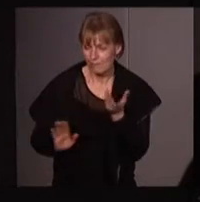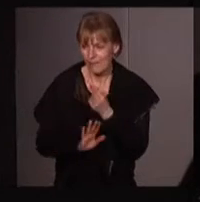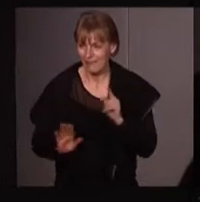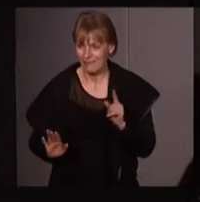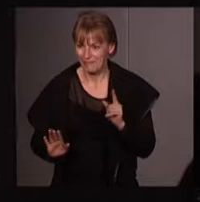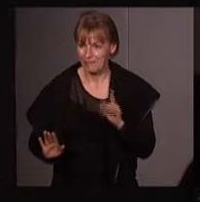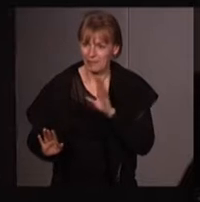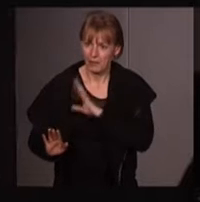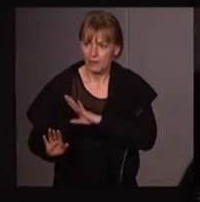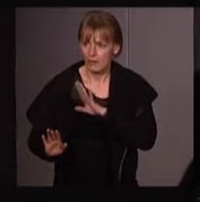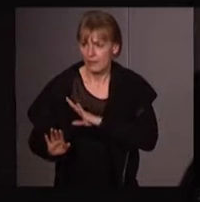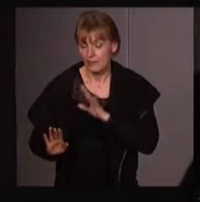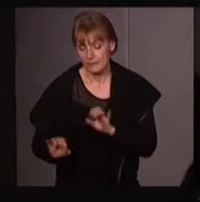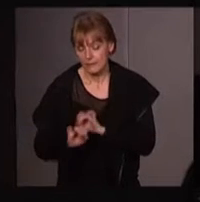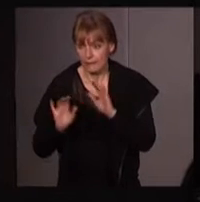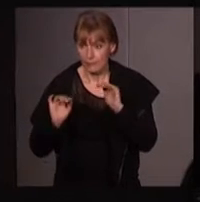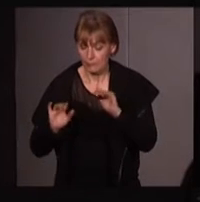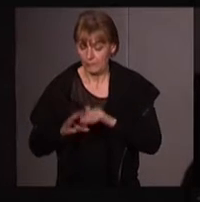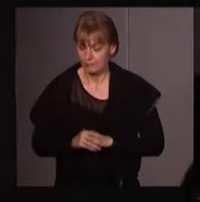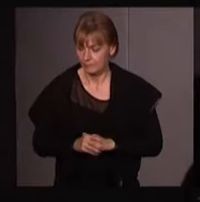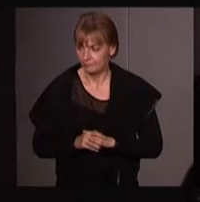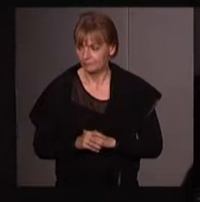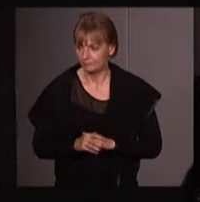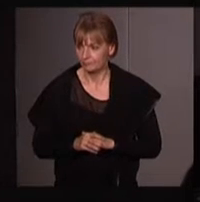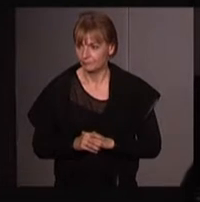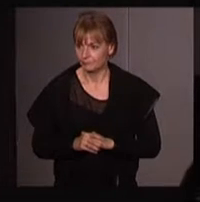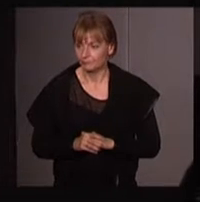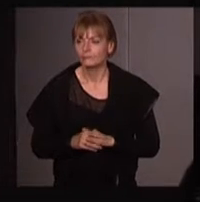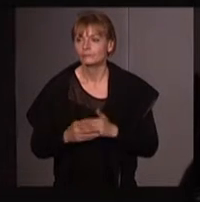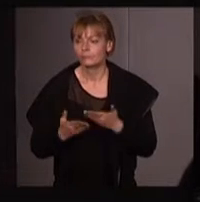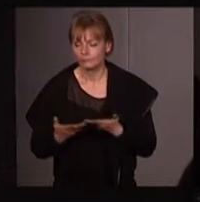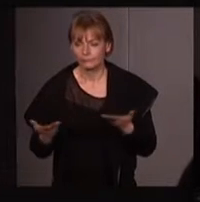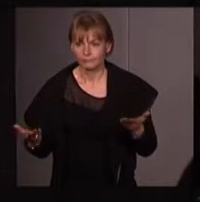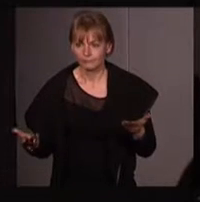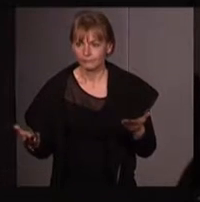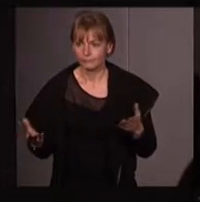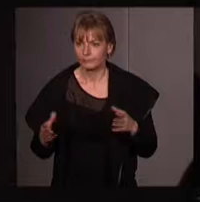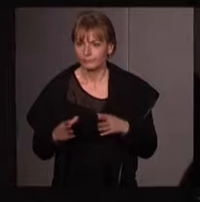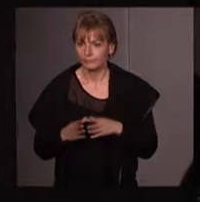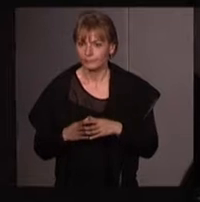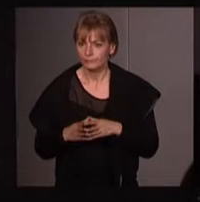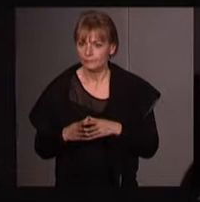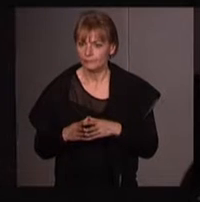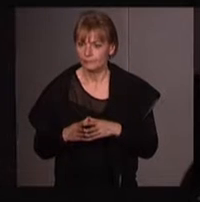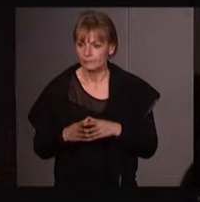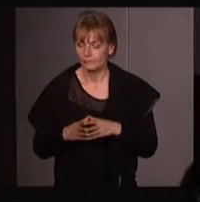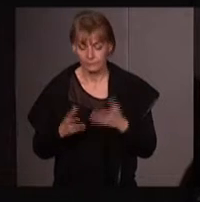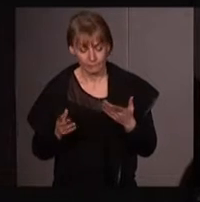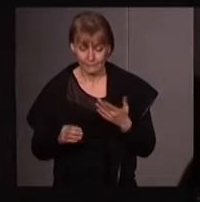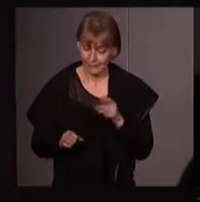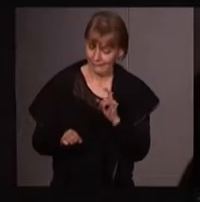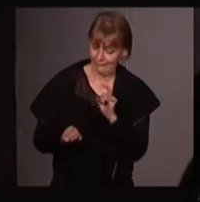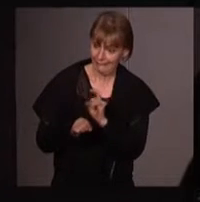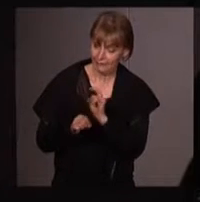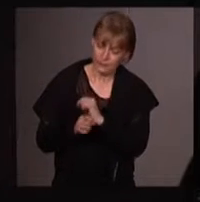'espère que j'essaierai d'être un petit peu claire quand même, c'est de revenir finalement sur ces différentes critiques,